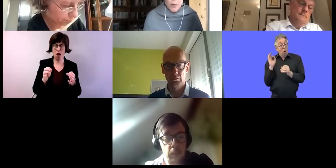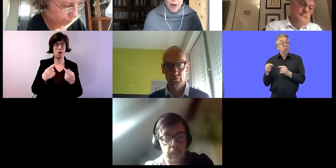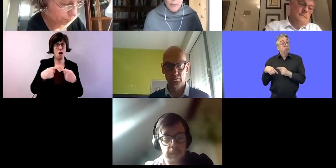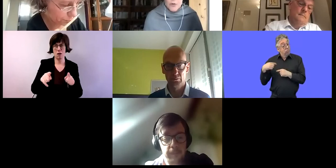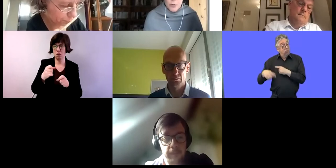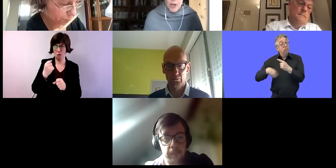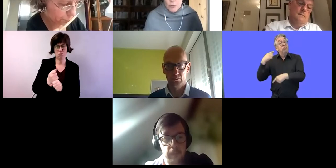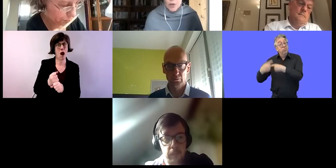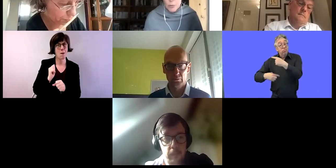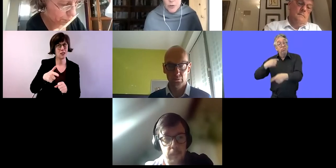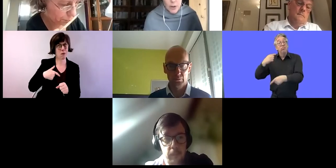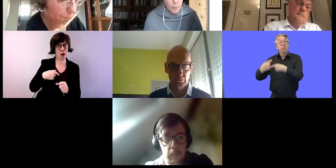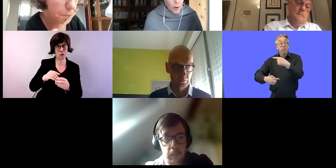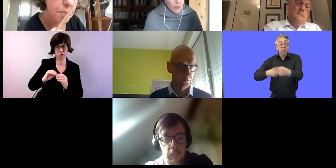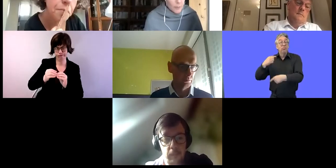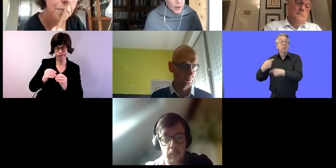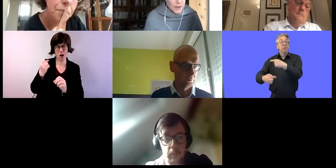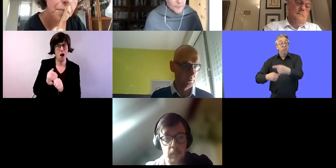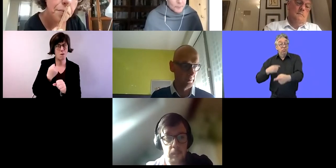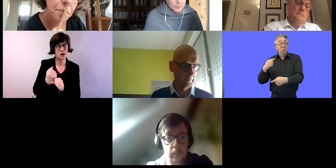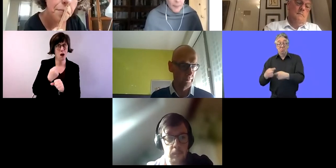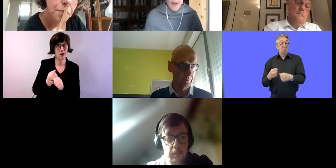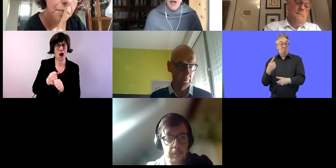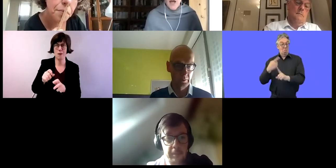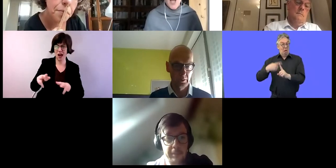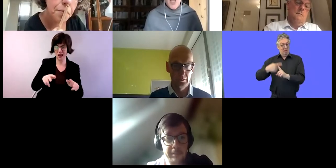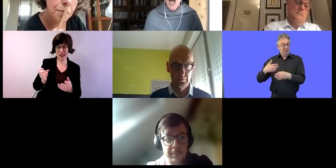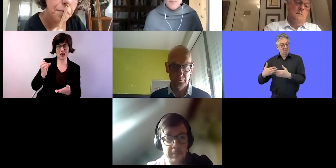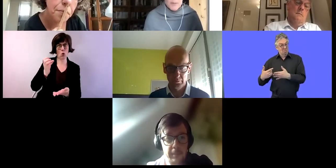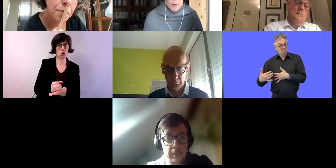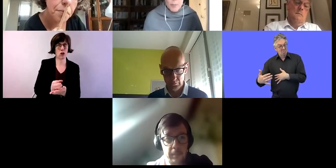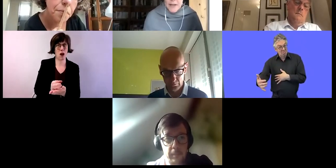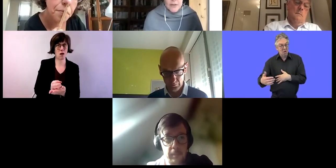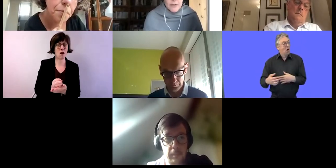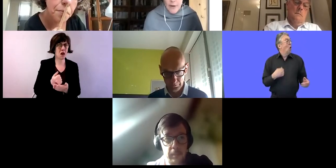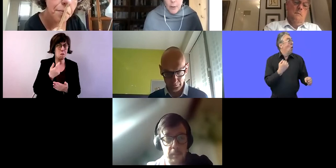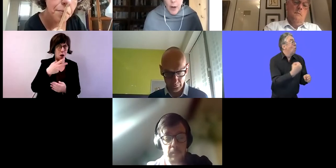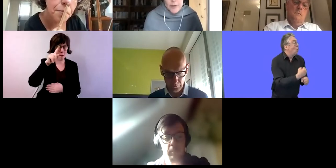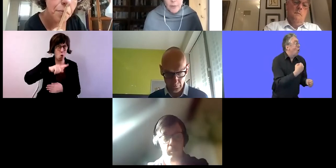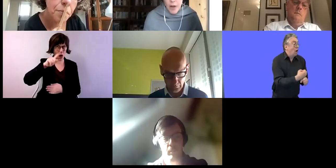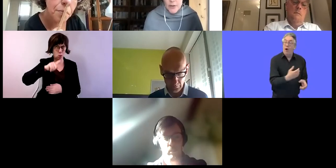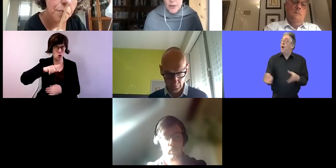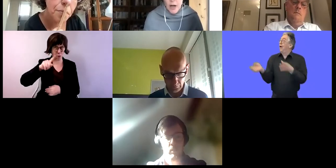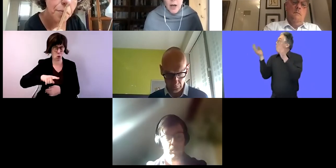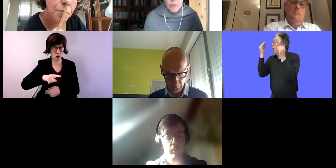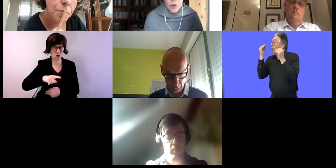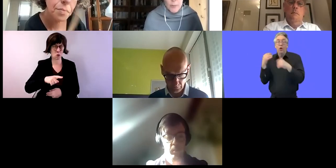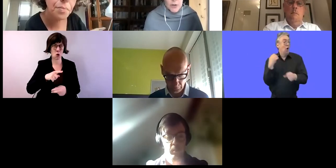einen Arbeitsplatz, an einer Regierungsstelle oder staatlichen Stelle. Das lief ein paar Monate lang. Und die Menschen